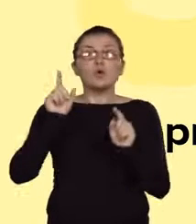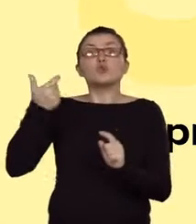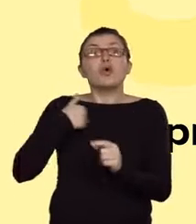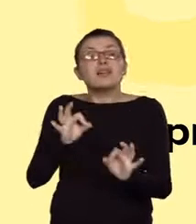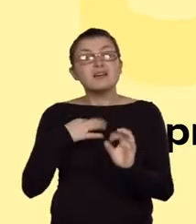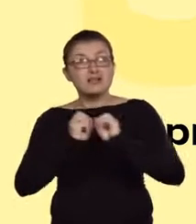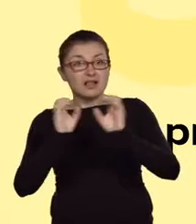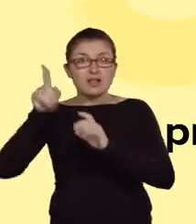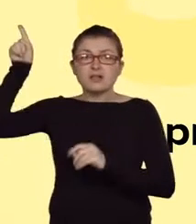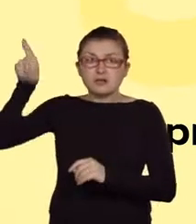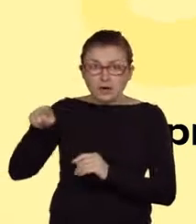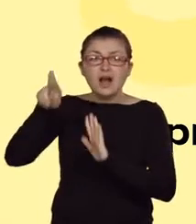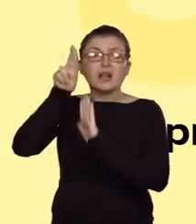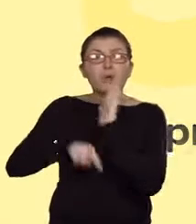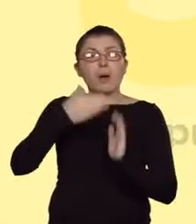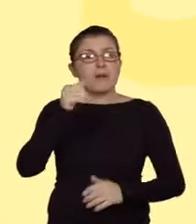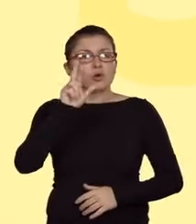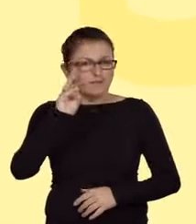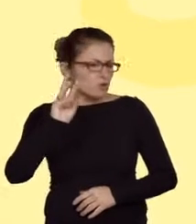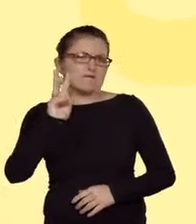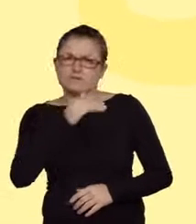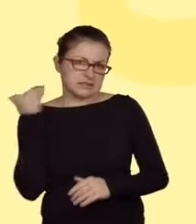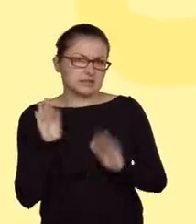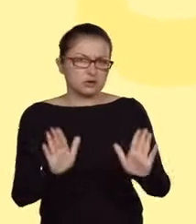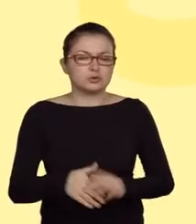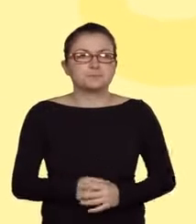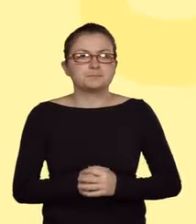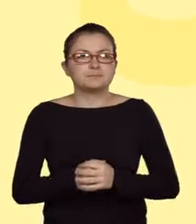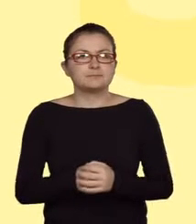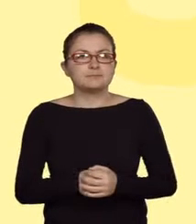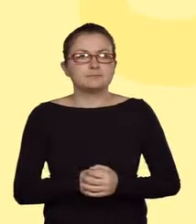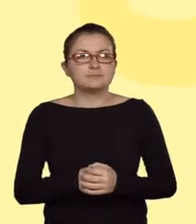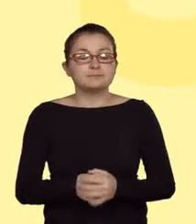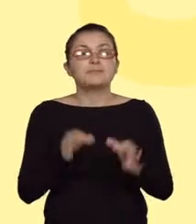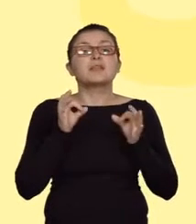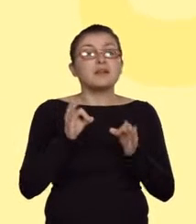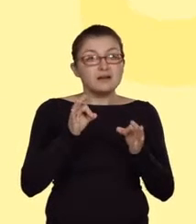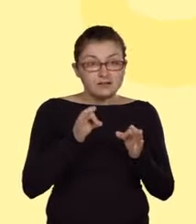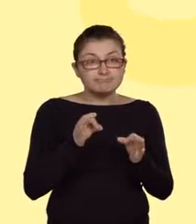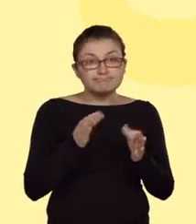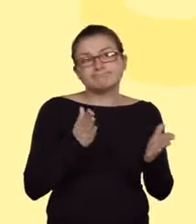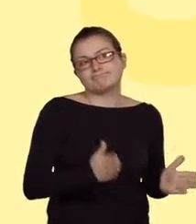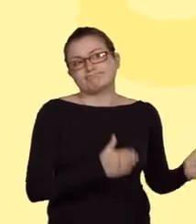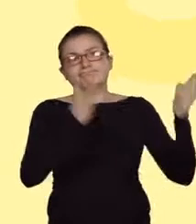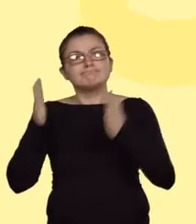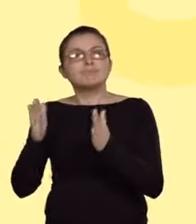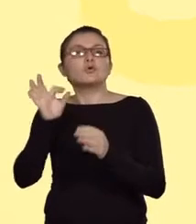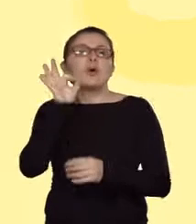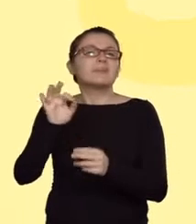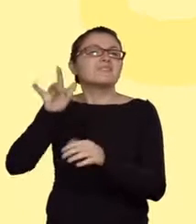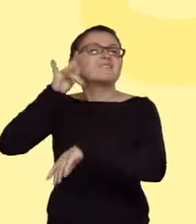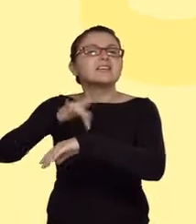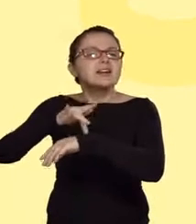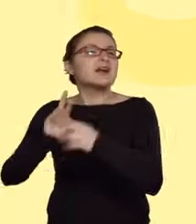jest jednak zupełnie wystarczające. Teraz zajmijmy się sformułowaniem prawidłowego wniosku dotyczącego reakcji